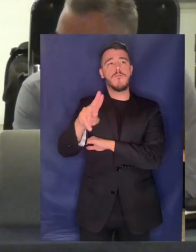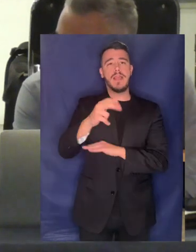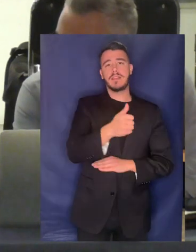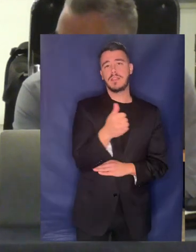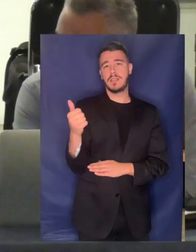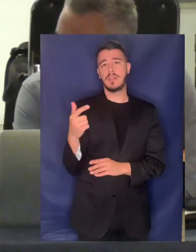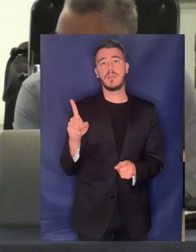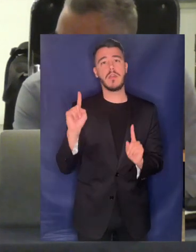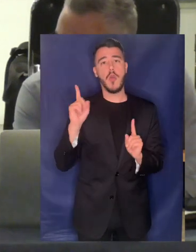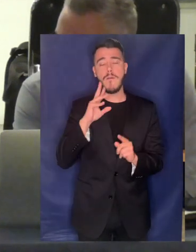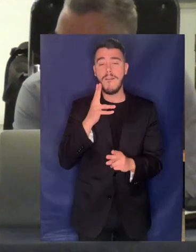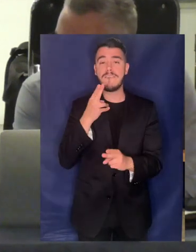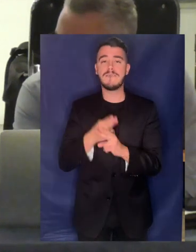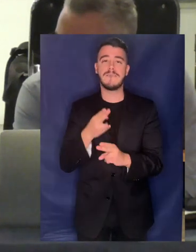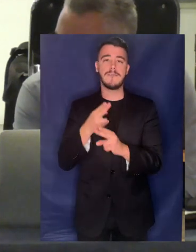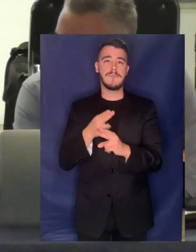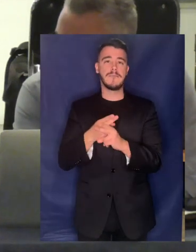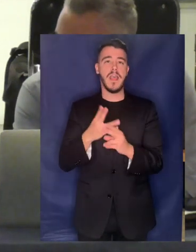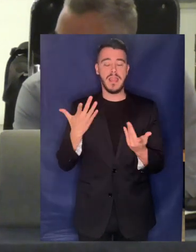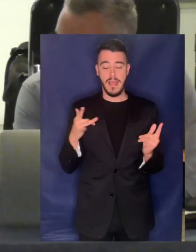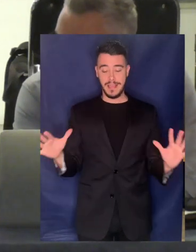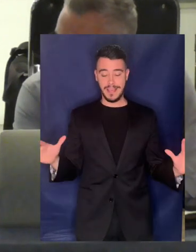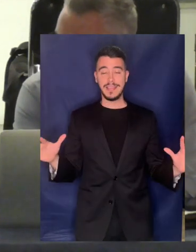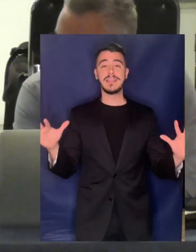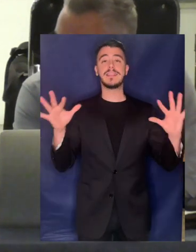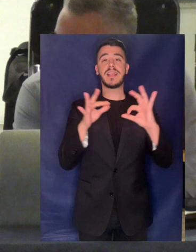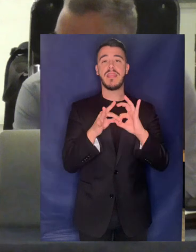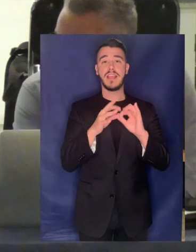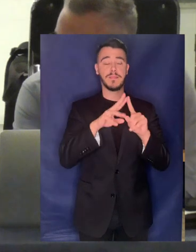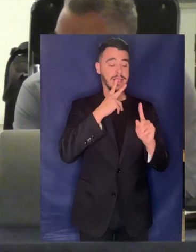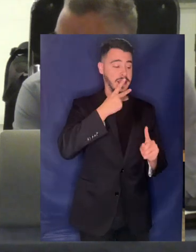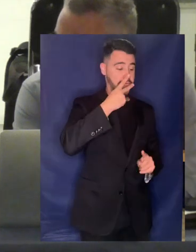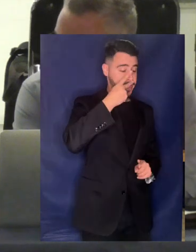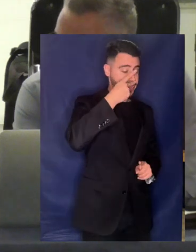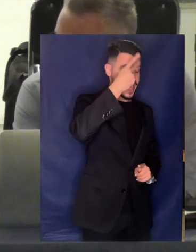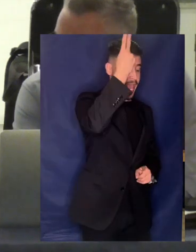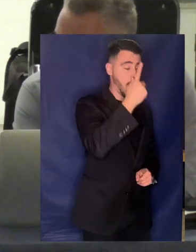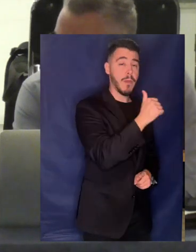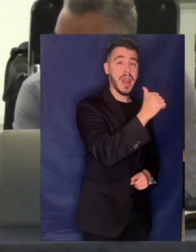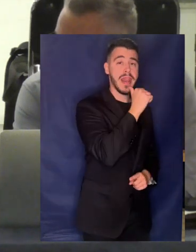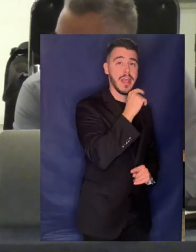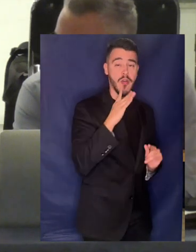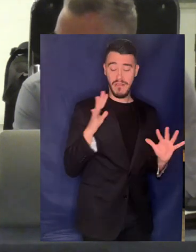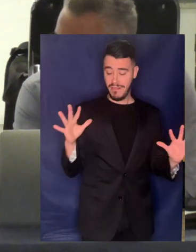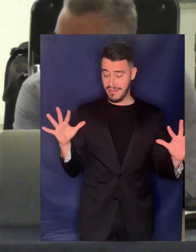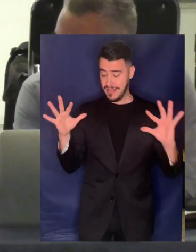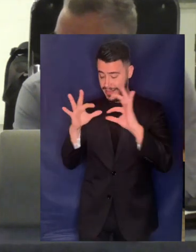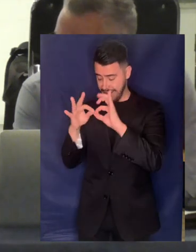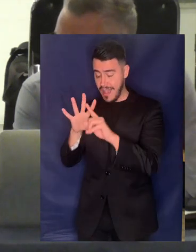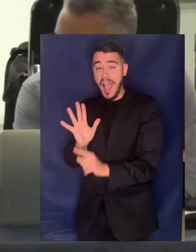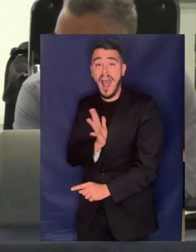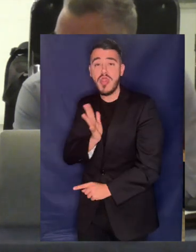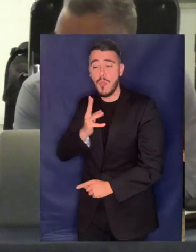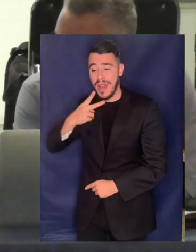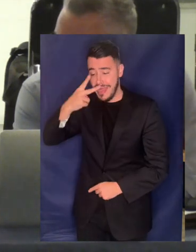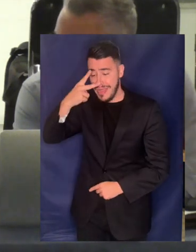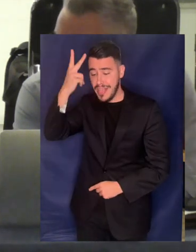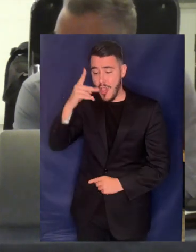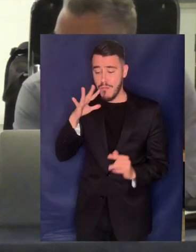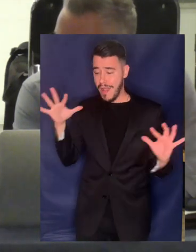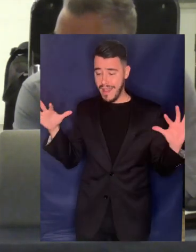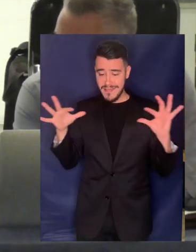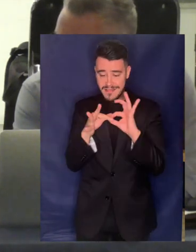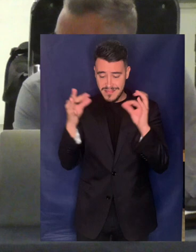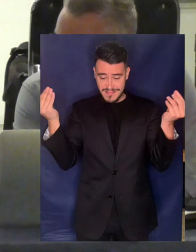τρομερή ουσία Γιατί όταν συνδέσεις ένα δικαίωμα και το βάλεις στον πυρήνα των ανθρωπίνων δικαιωμάτων τότε αυτόματα